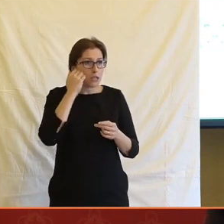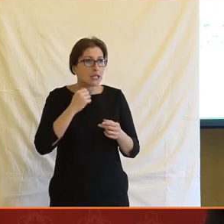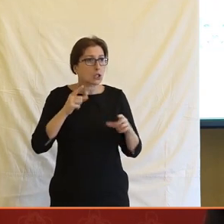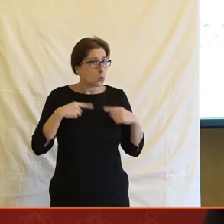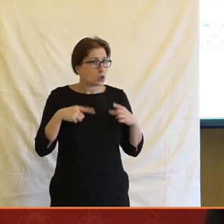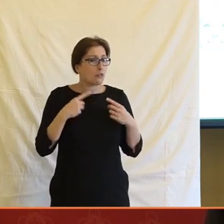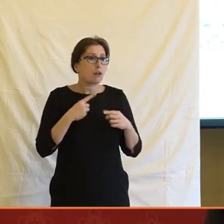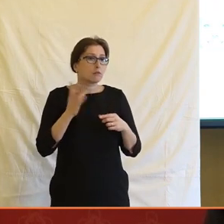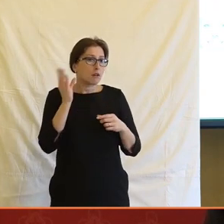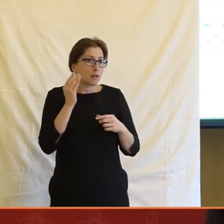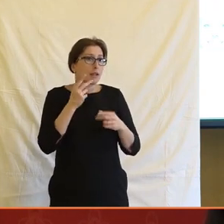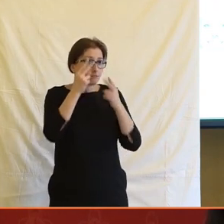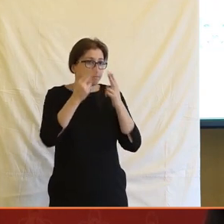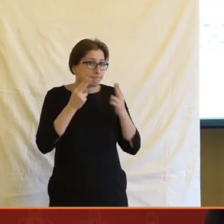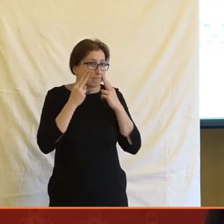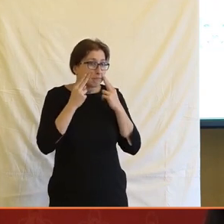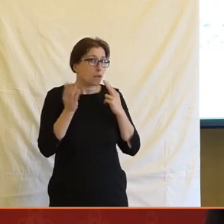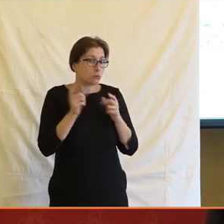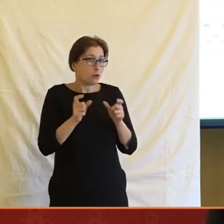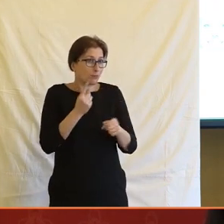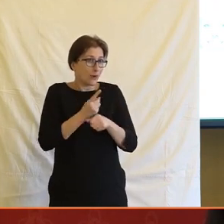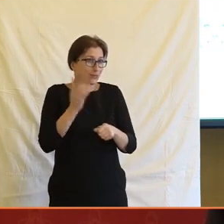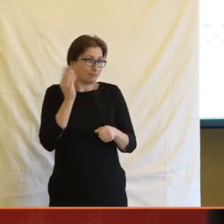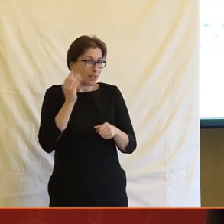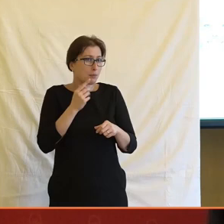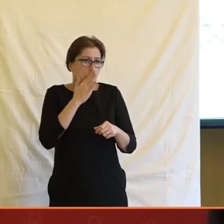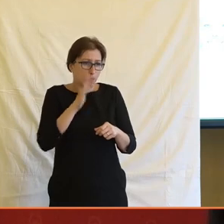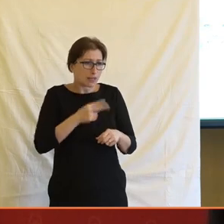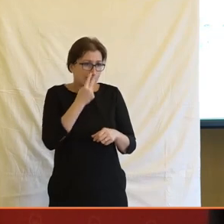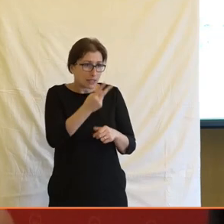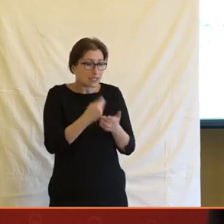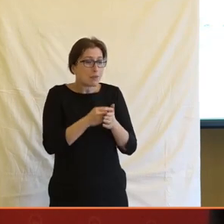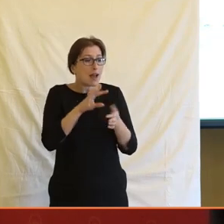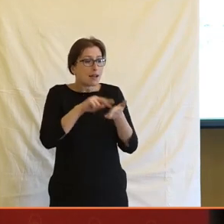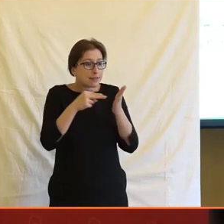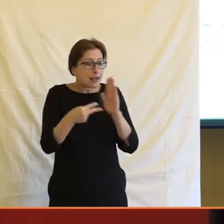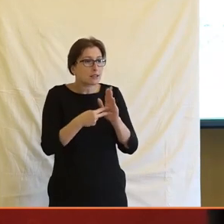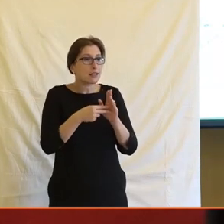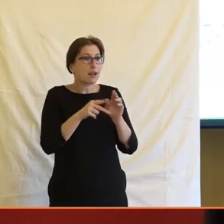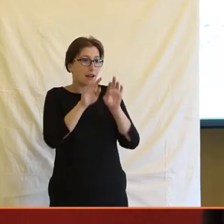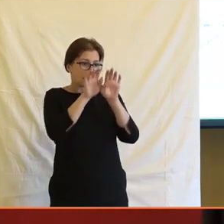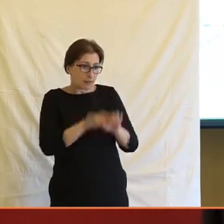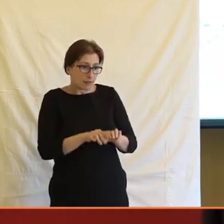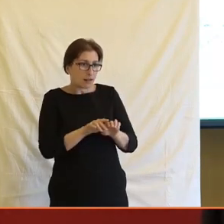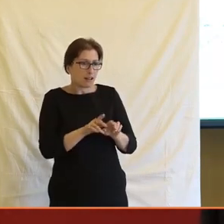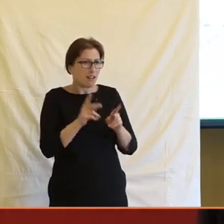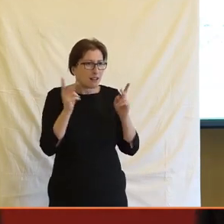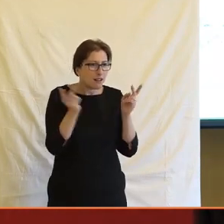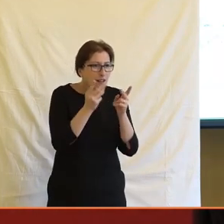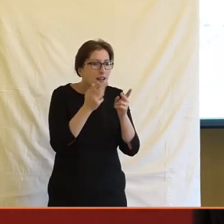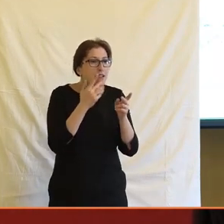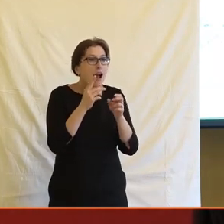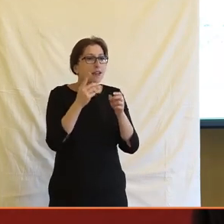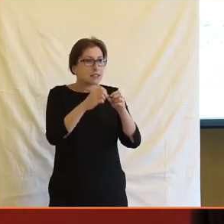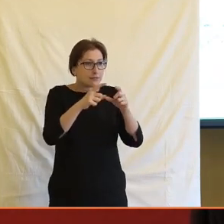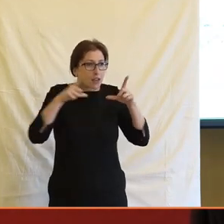uživatelů nebo posluchačů je nevidomejich nebo nějakým způsobem silně slabozrakejich, tak ta věc měla ty technologické parametry, aby těm lidem usnadnila